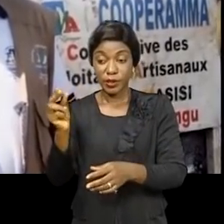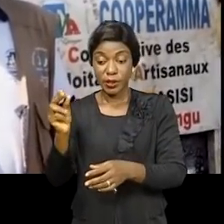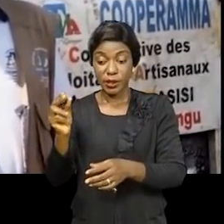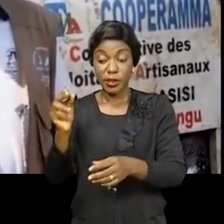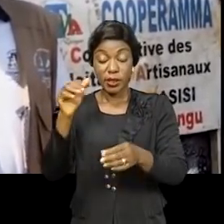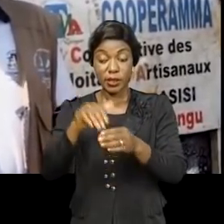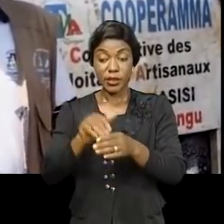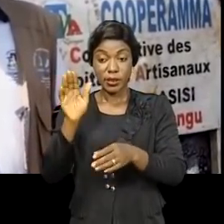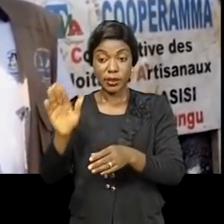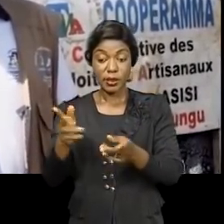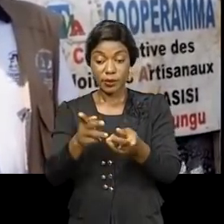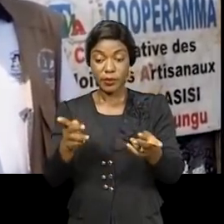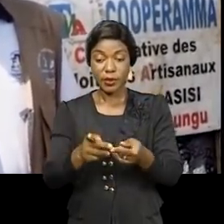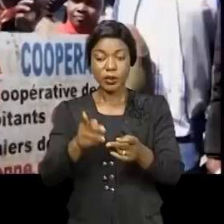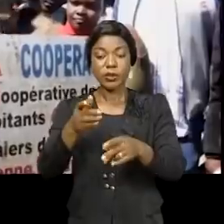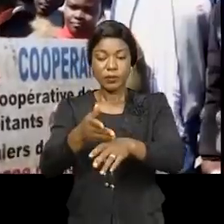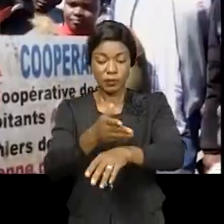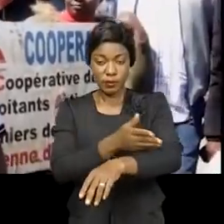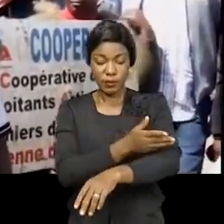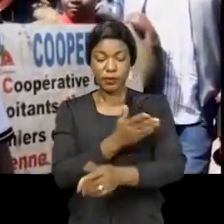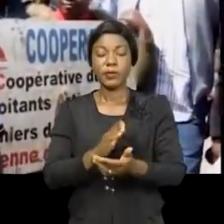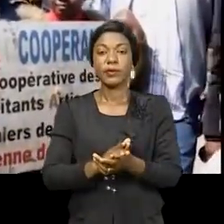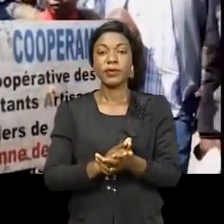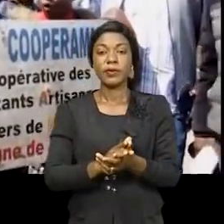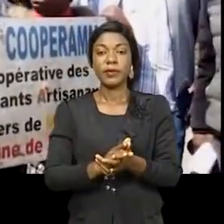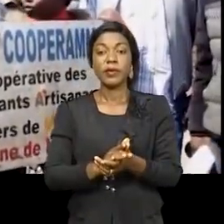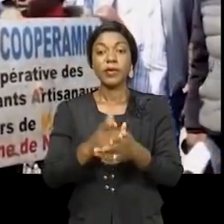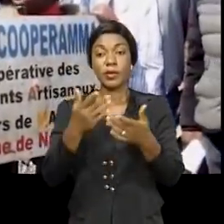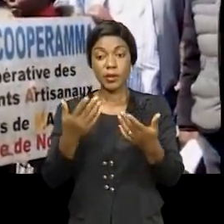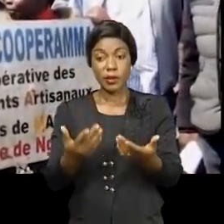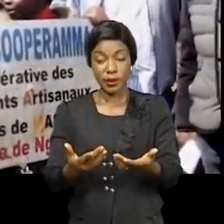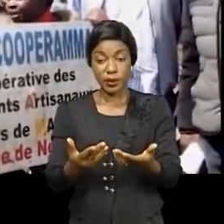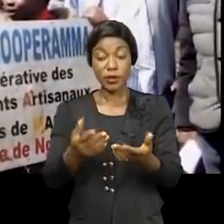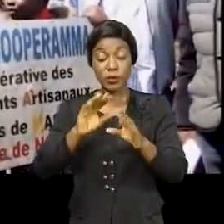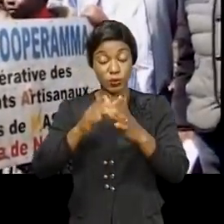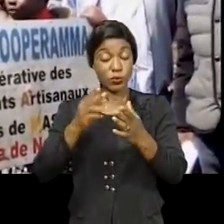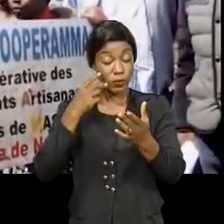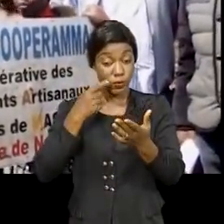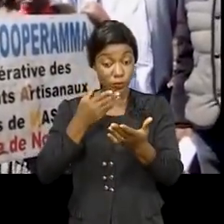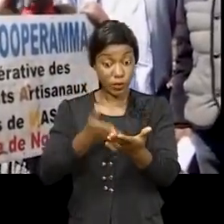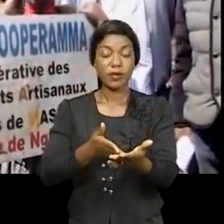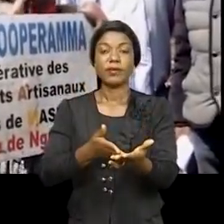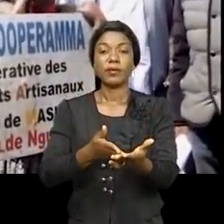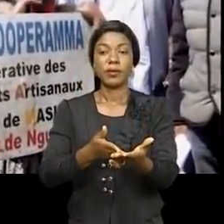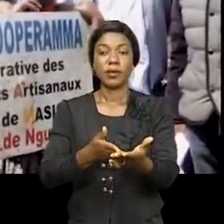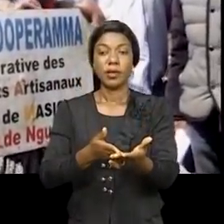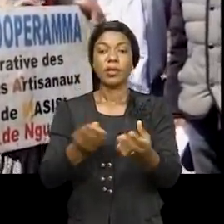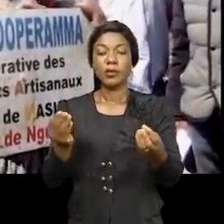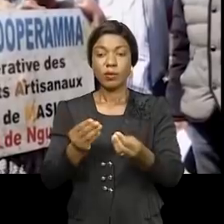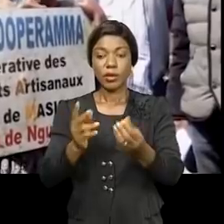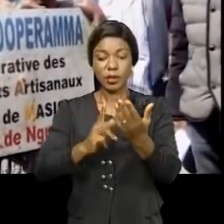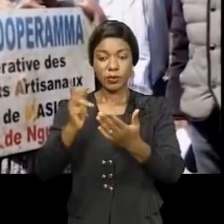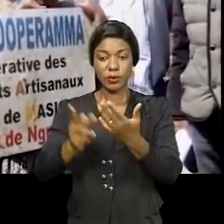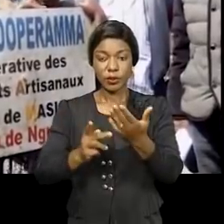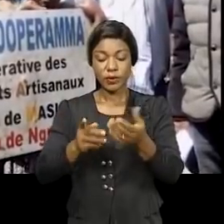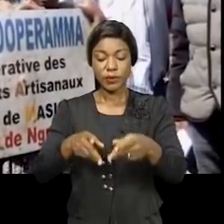partie de Ngungu puisse augmenter. L'impact est certainement visible, dans la mesure où ce projet d'abord